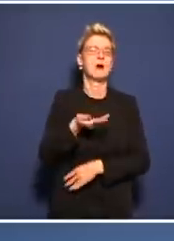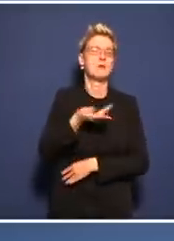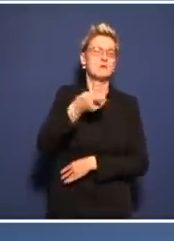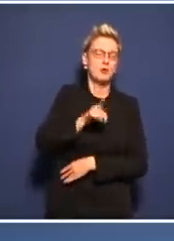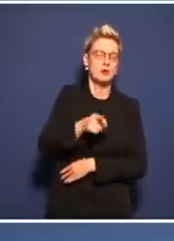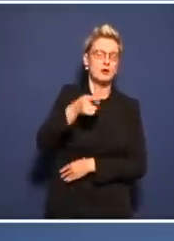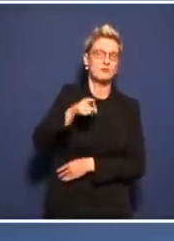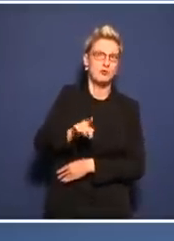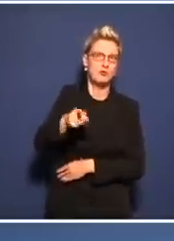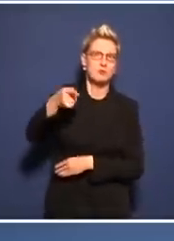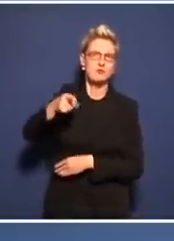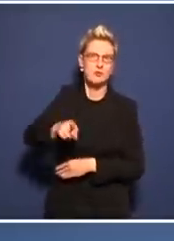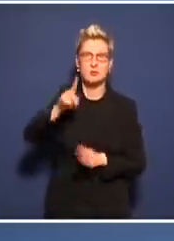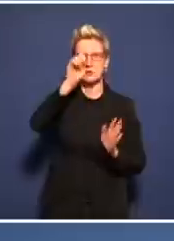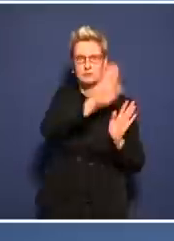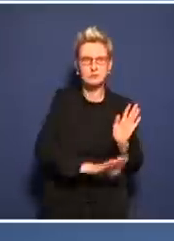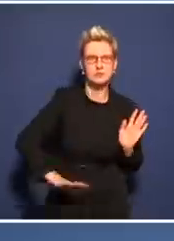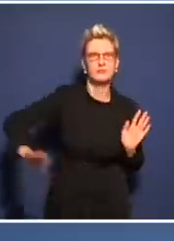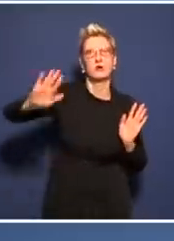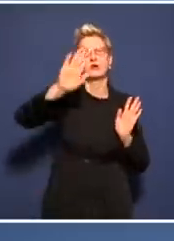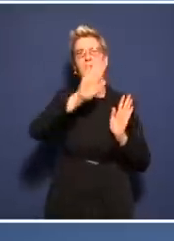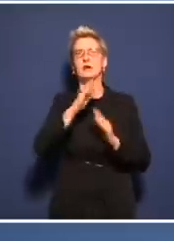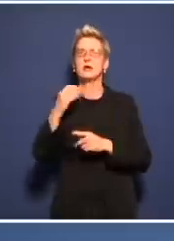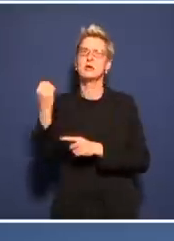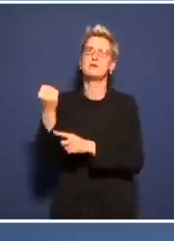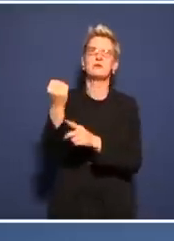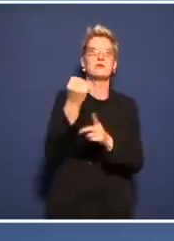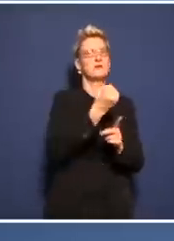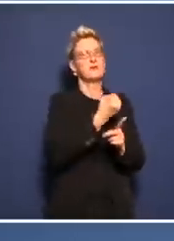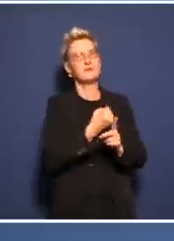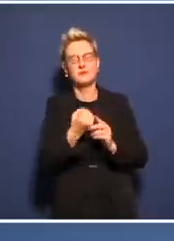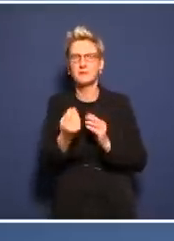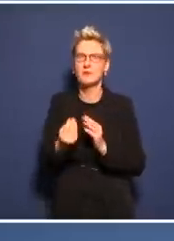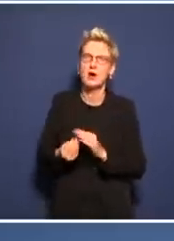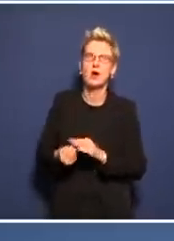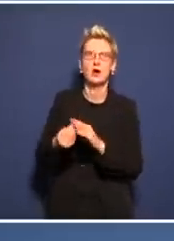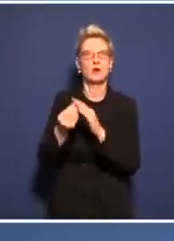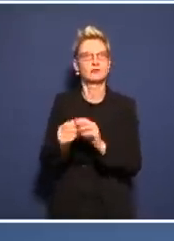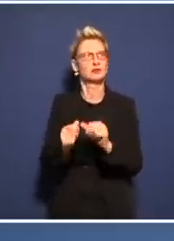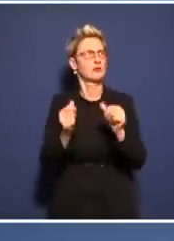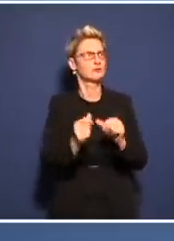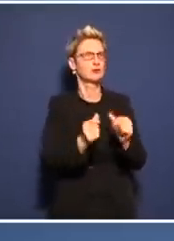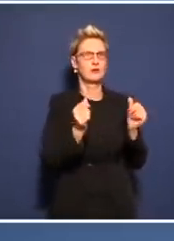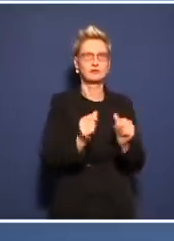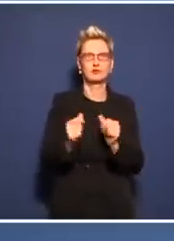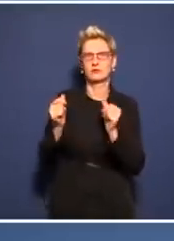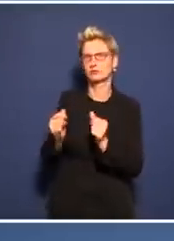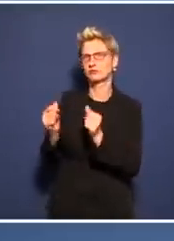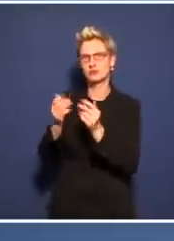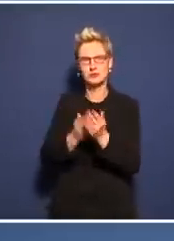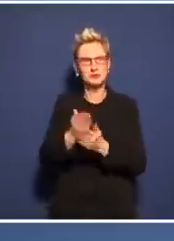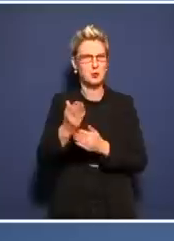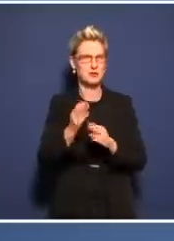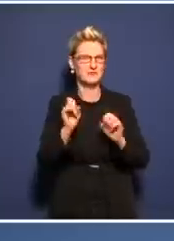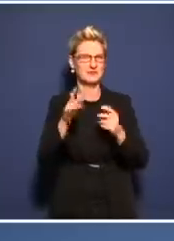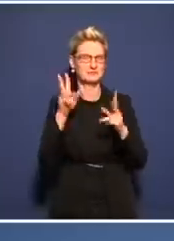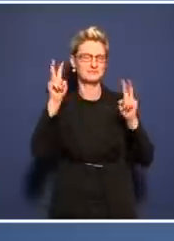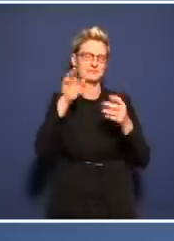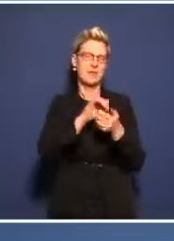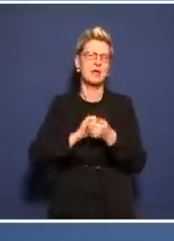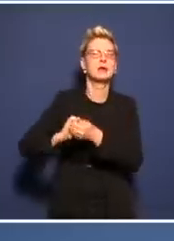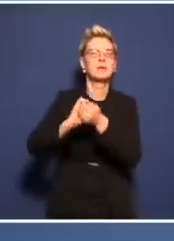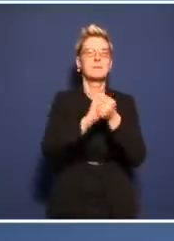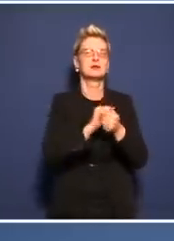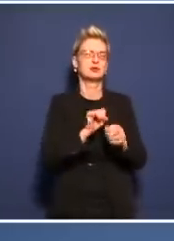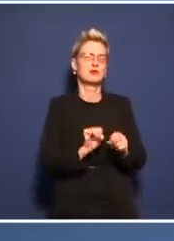die gesamte Bevölkerung wieder nachimpfen können, um damit eine Bevölkerungsimmunität oder einen Gemeinschaftsschutz, wie man das auch immer